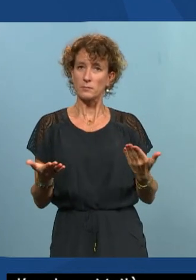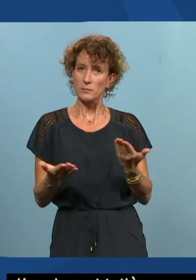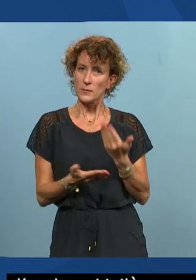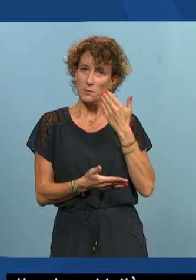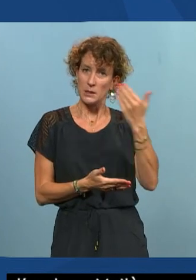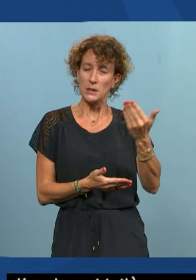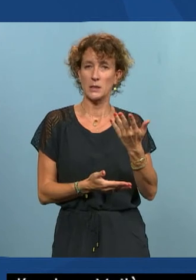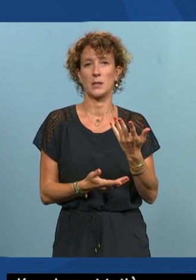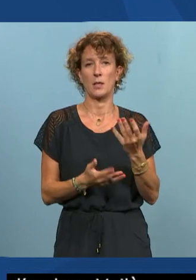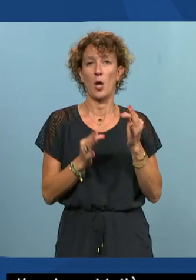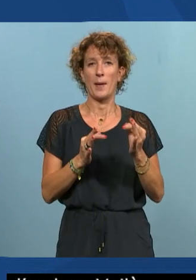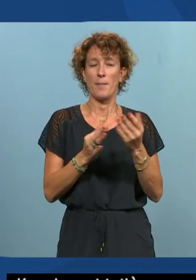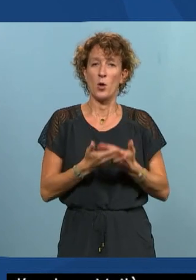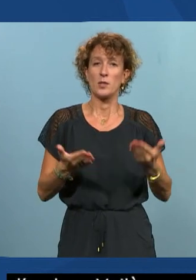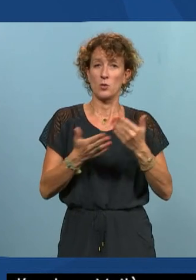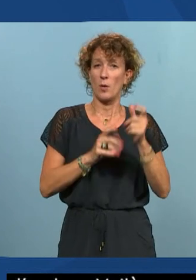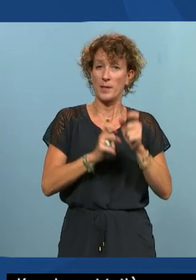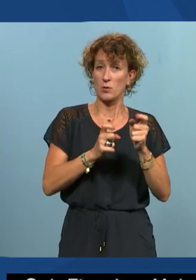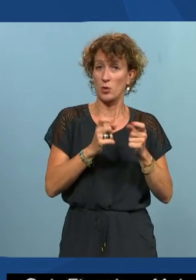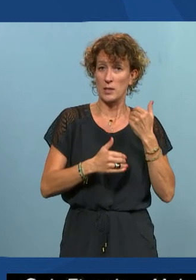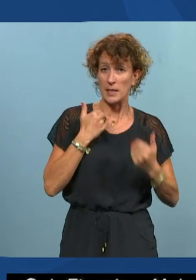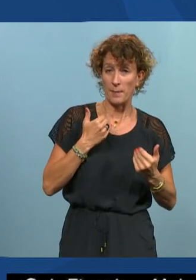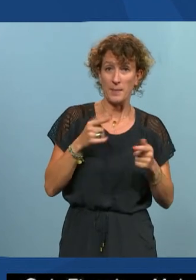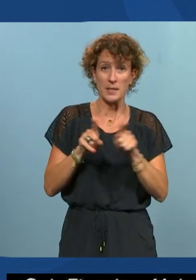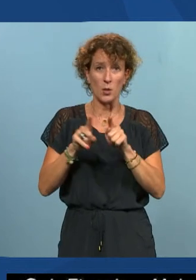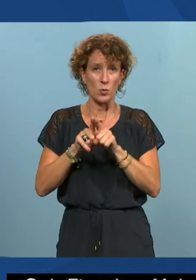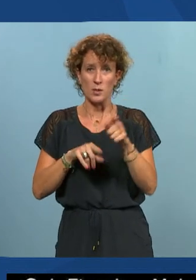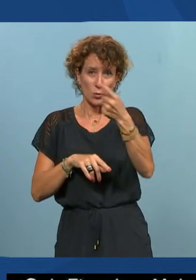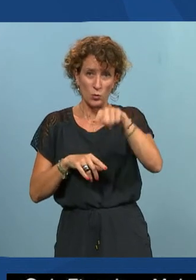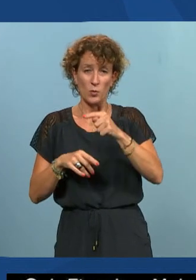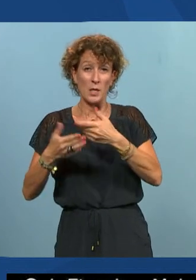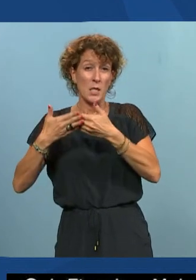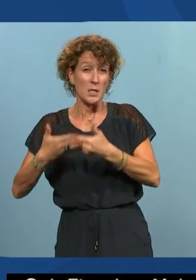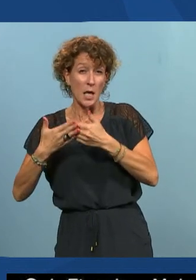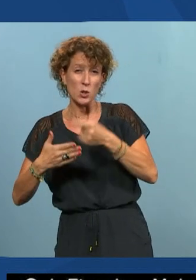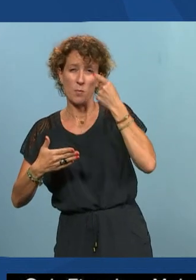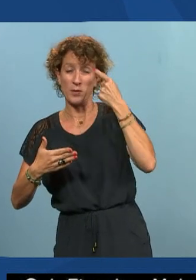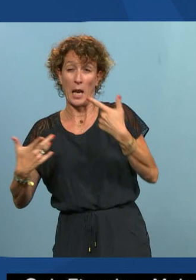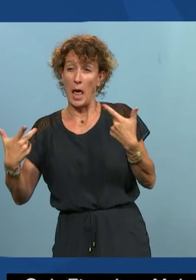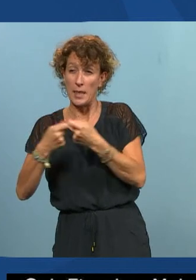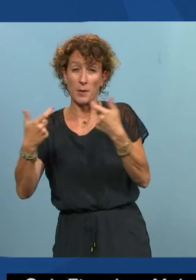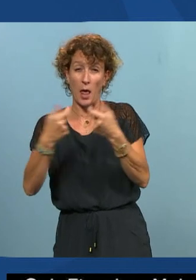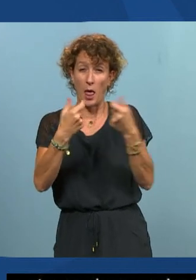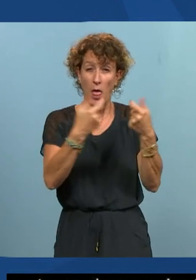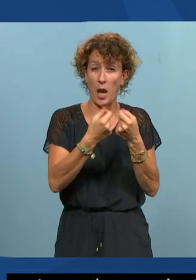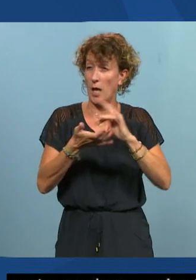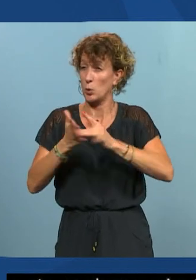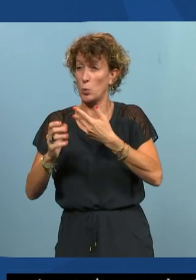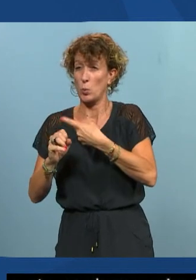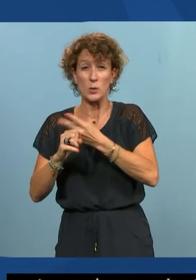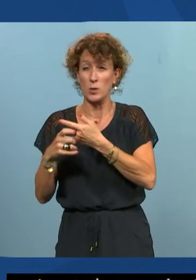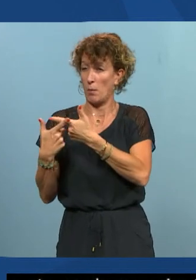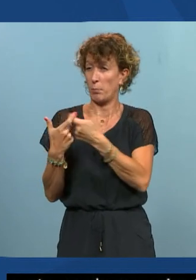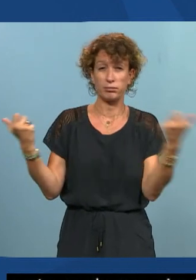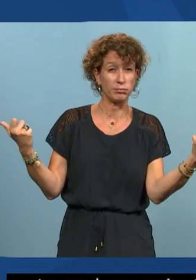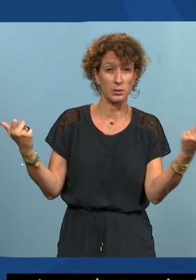en situation de handicap mais ça vous le vivez vous aussi c'est une charge mentale d'adaptation à des outils mais c'est vous n'imaginez pas c'est-à-dire qu'on